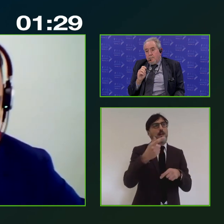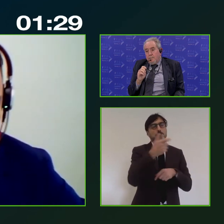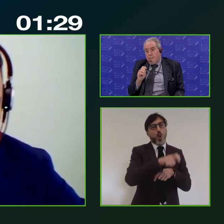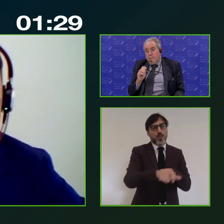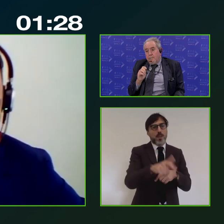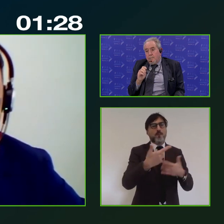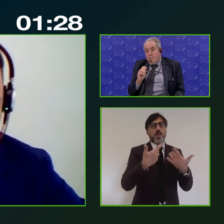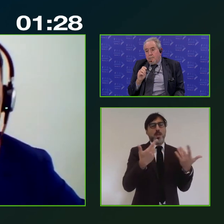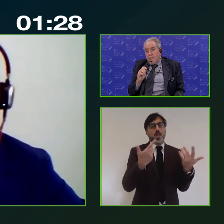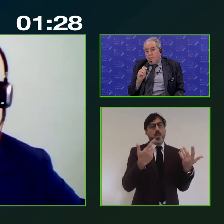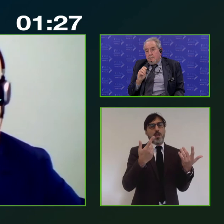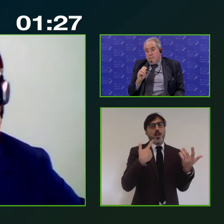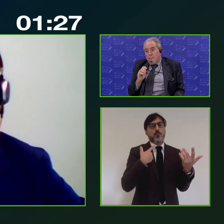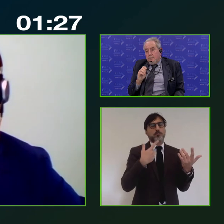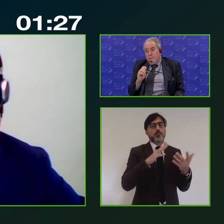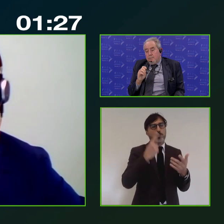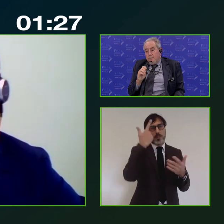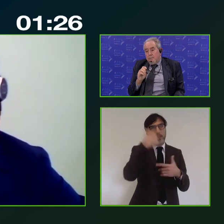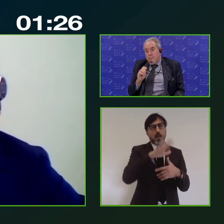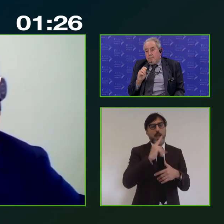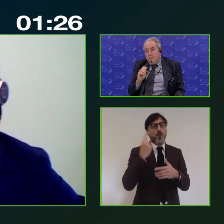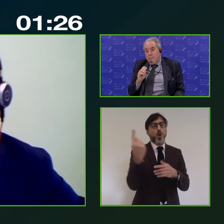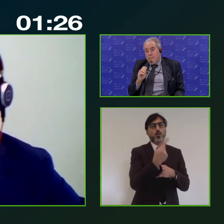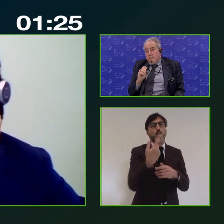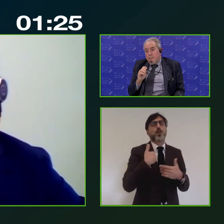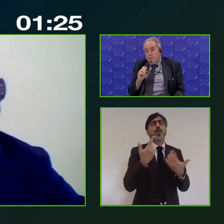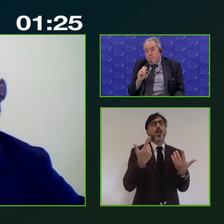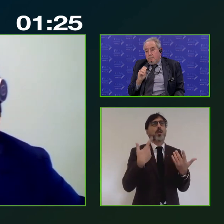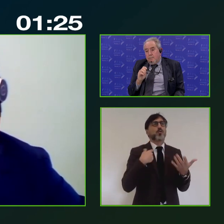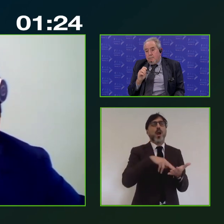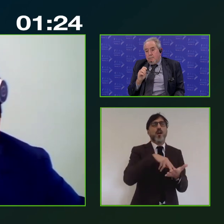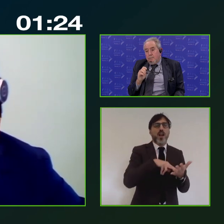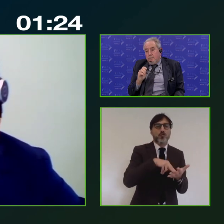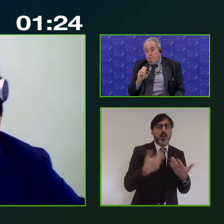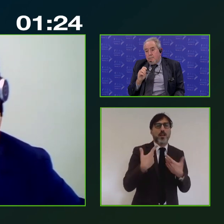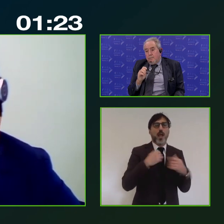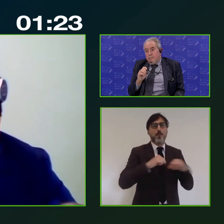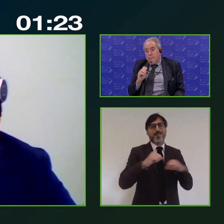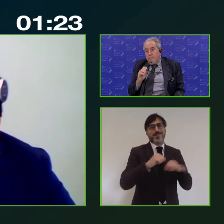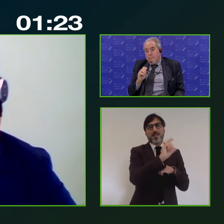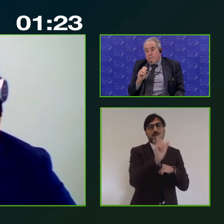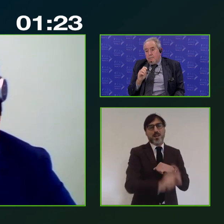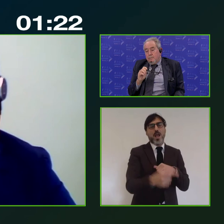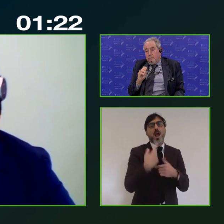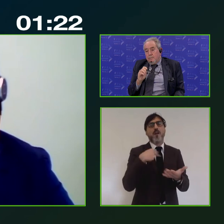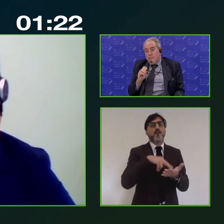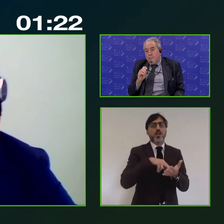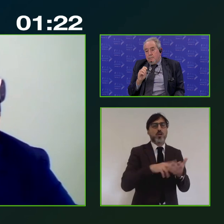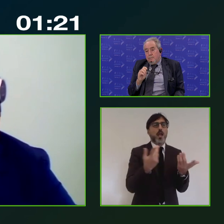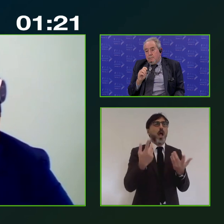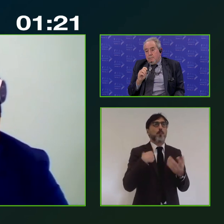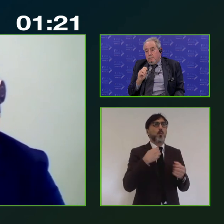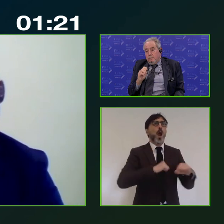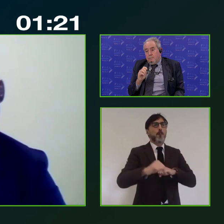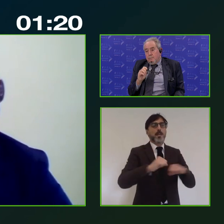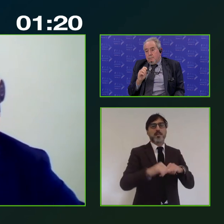anche qui dico cose che tutti sappiamo diciamo alla fragilità amministrativa del paese sia la fragilità dell'amministrazione centrale che